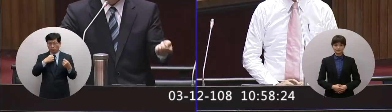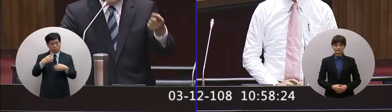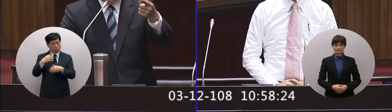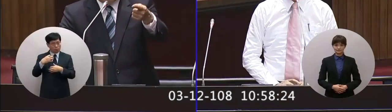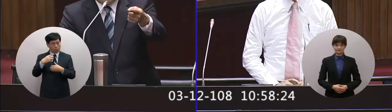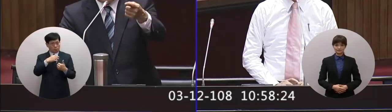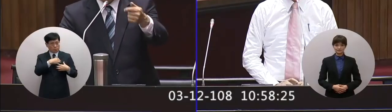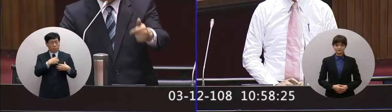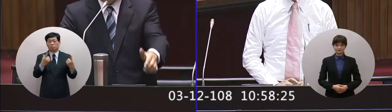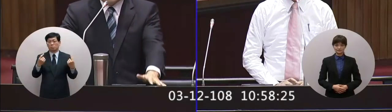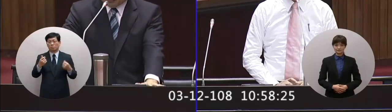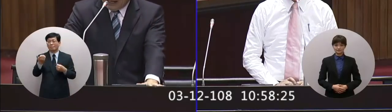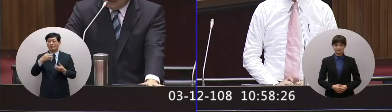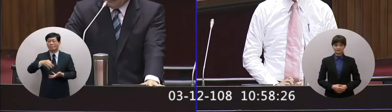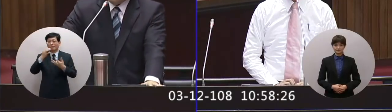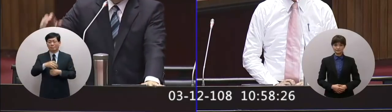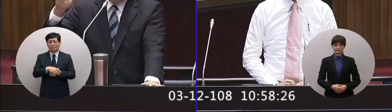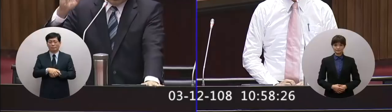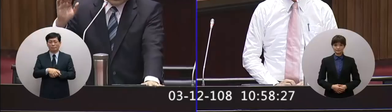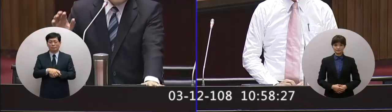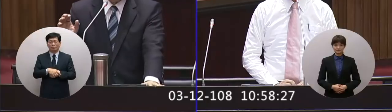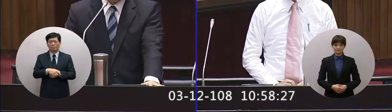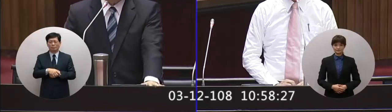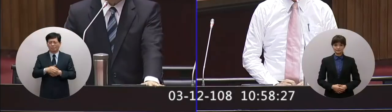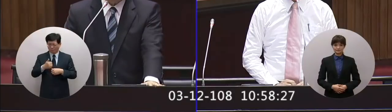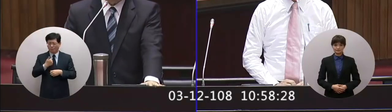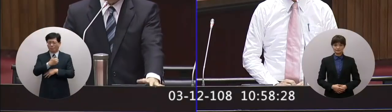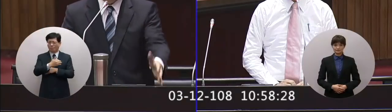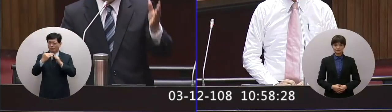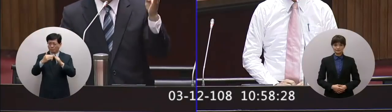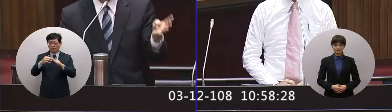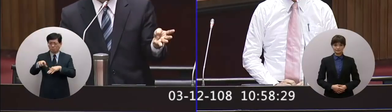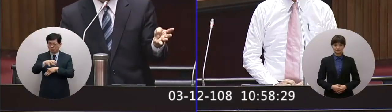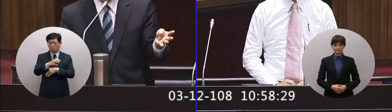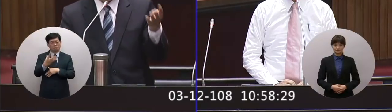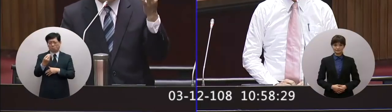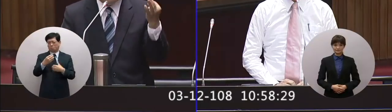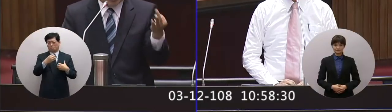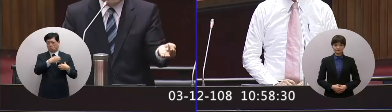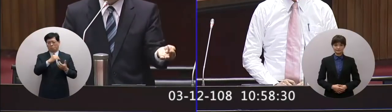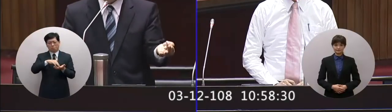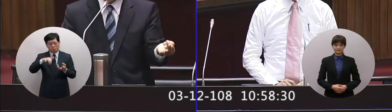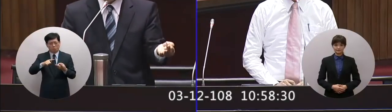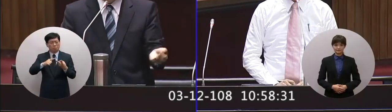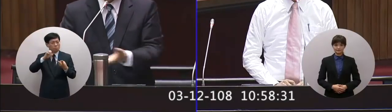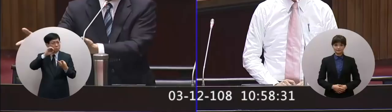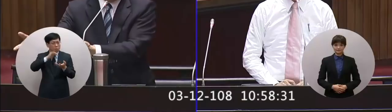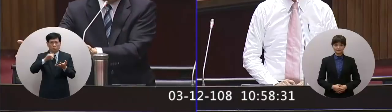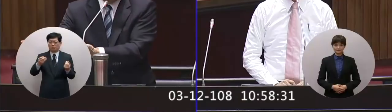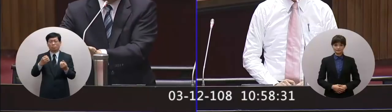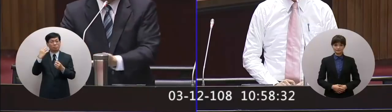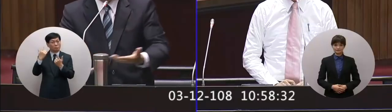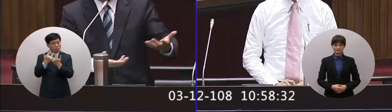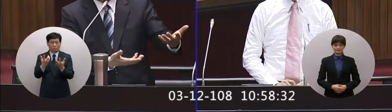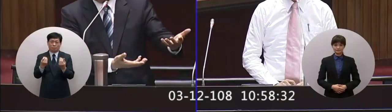照軍人但委員剛才特別提出來有些縣市沒有軍醫院沒有榮民醫院像